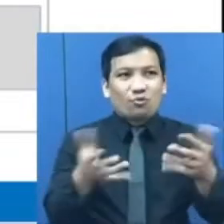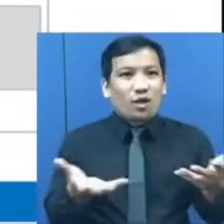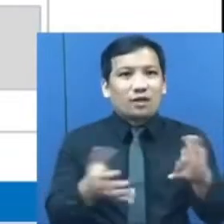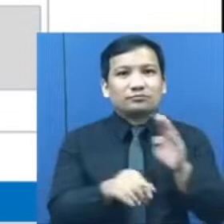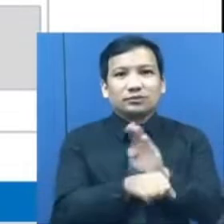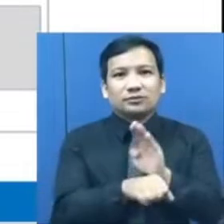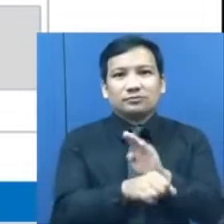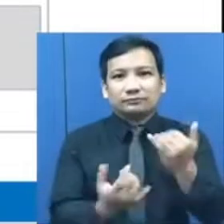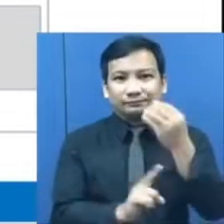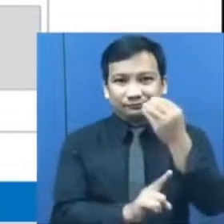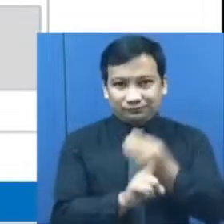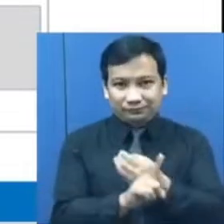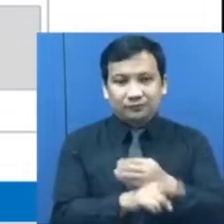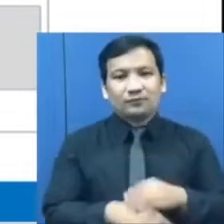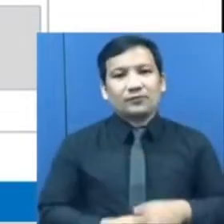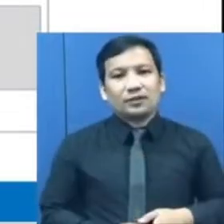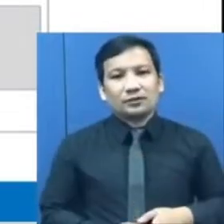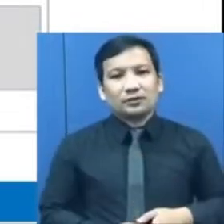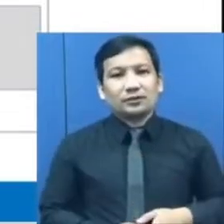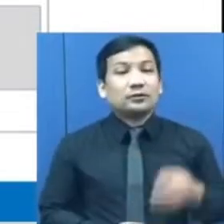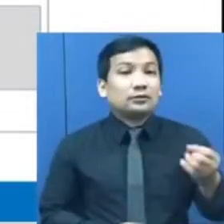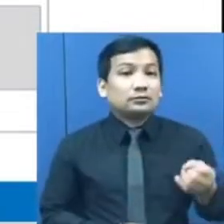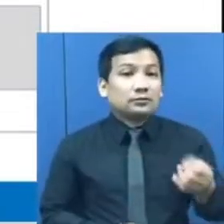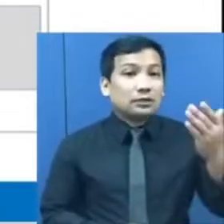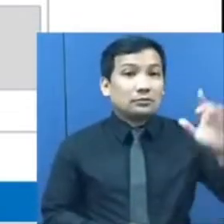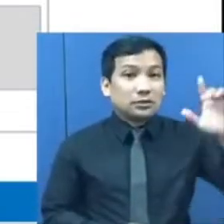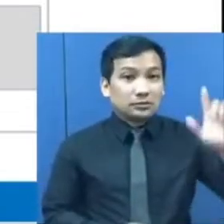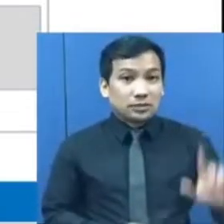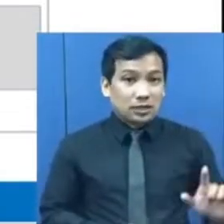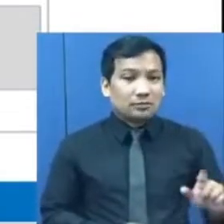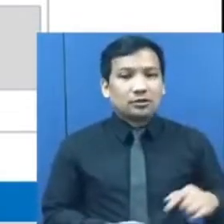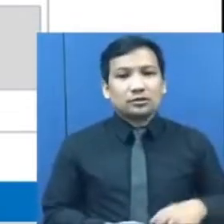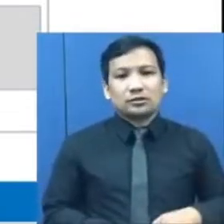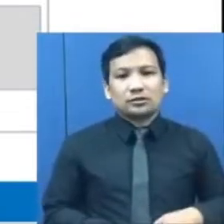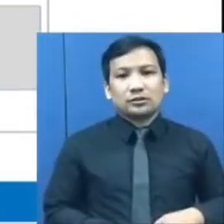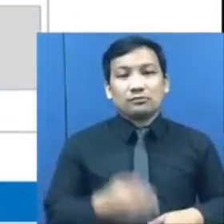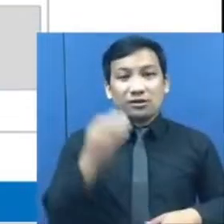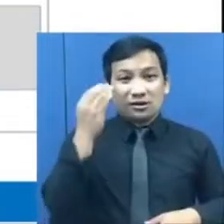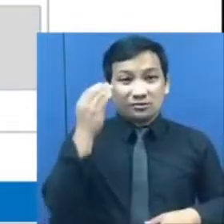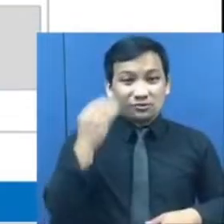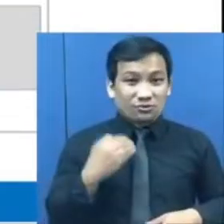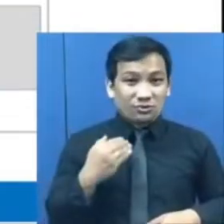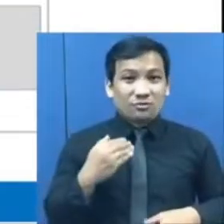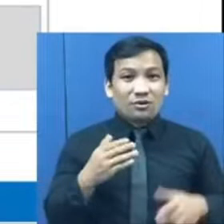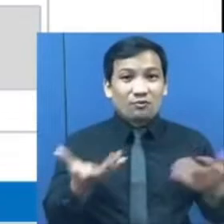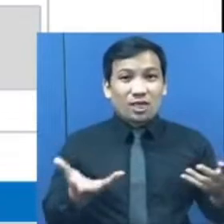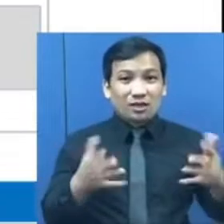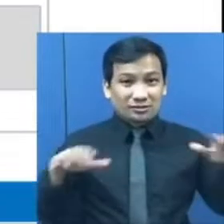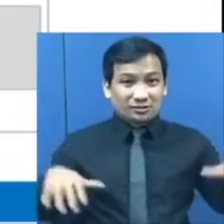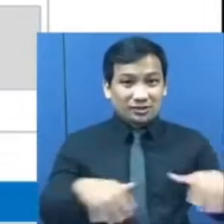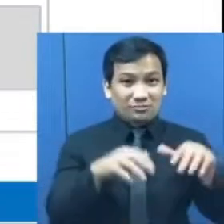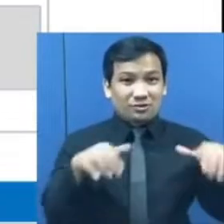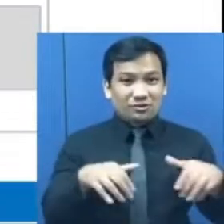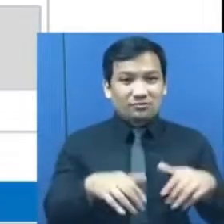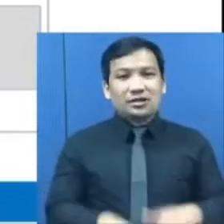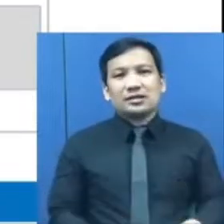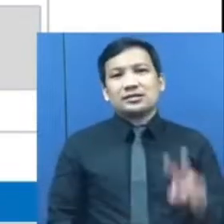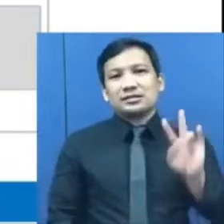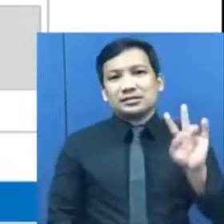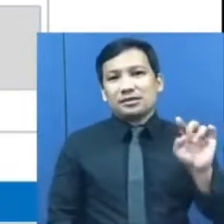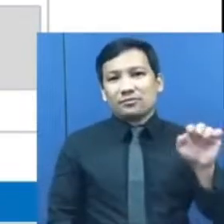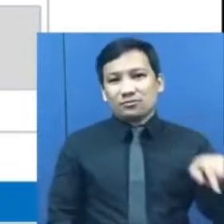Oktober 2021. Ito ay mas mababa sa unemployment rate ng mga kababaihan na nasa 7